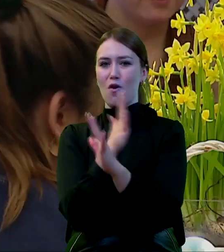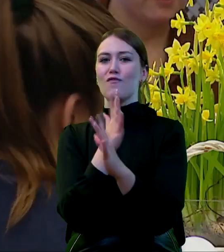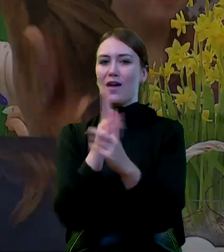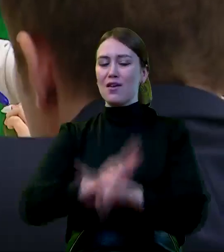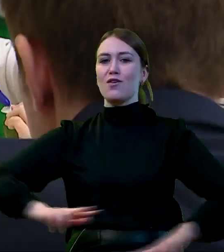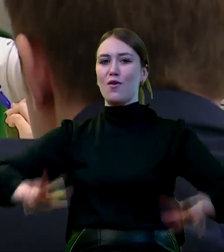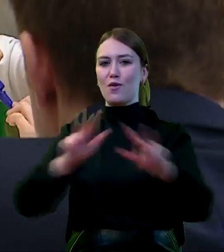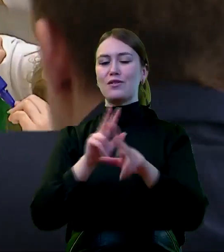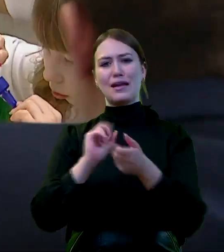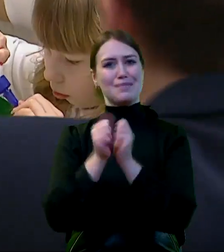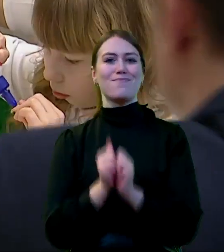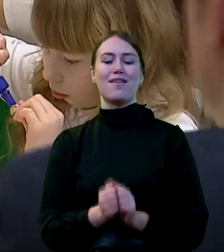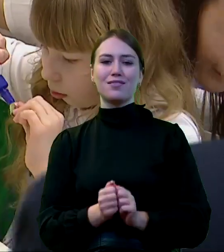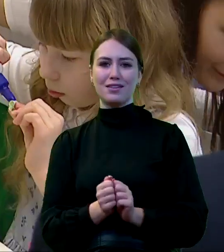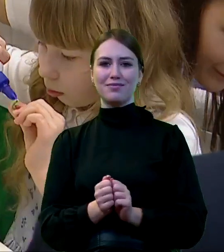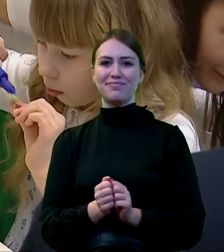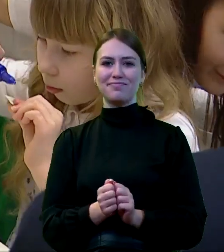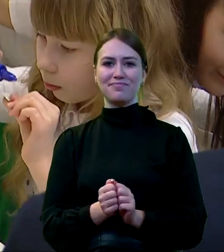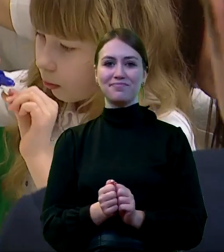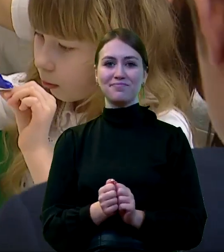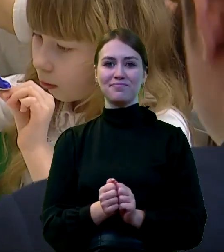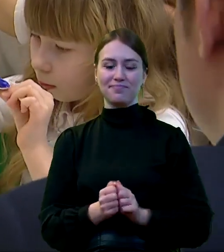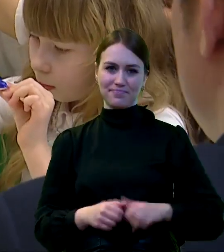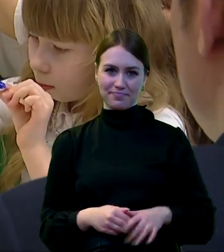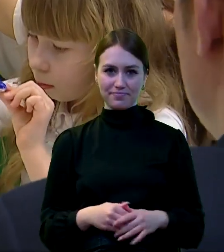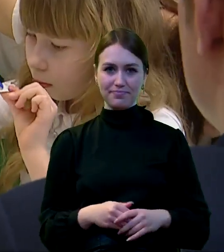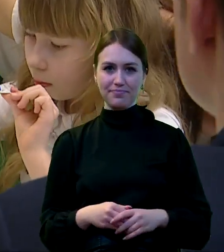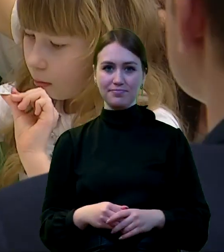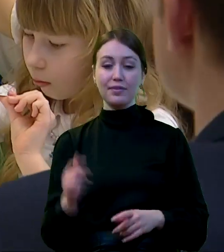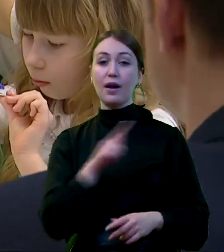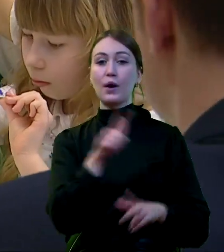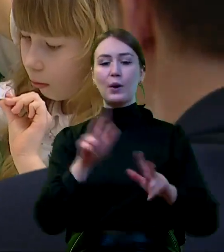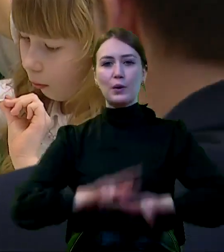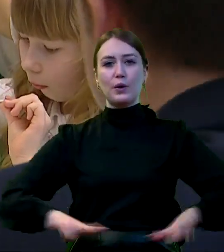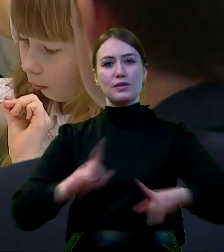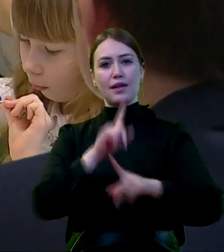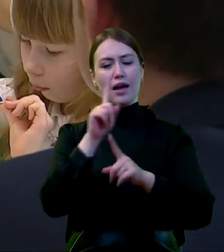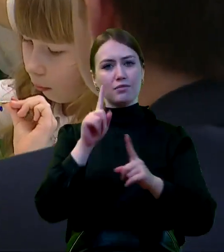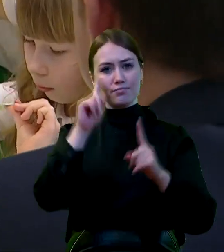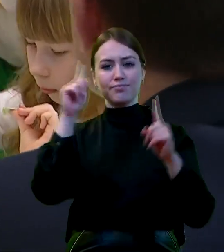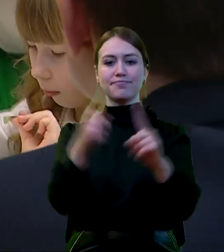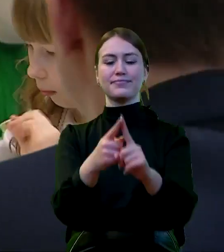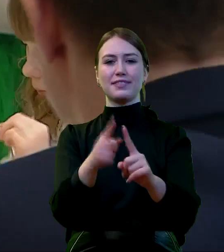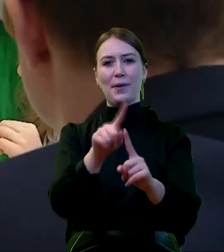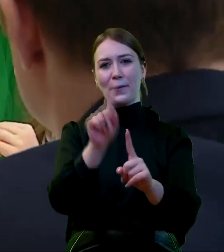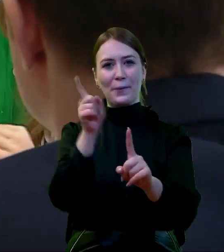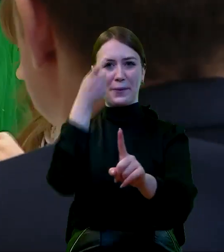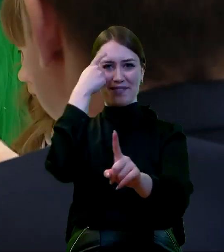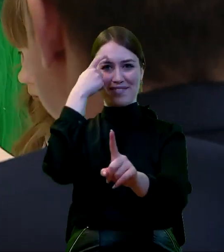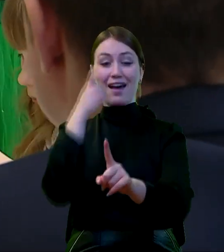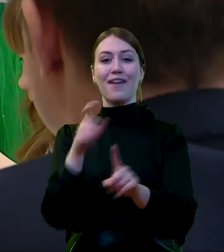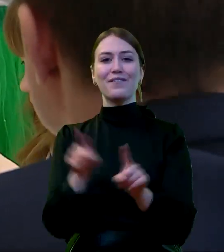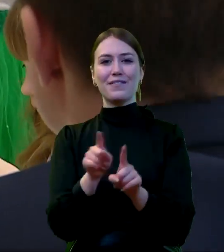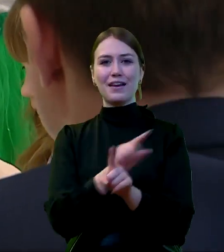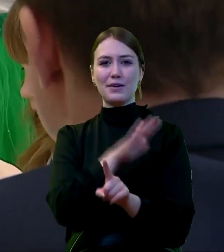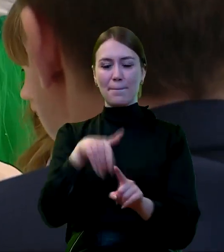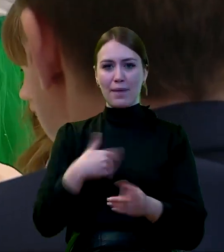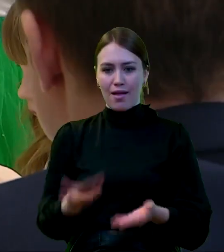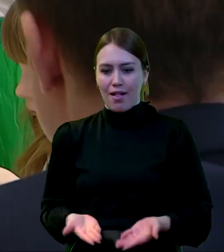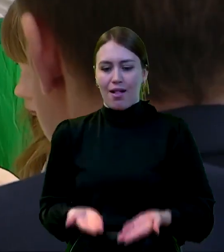rodzinny zmieniać. Tak, żeby stawiał rodzinę w centrum zainteresowania państwa, tak, żeby podnosił